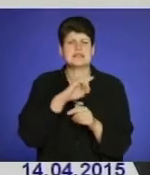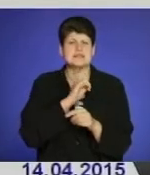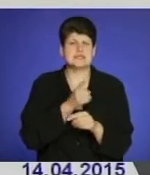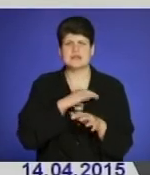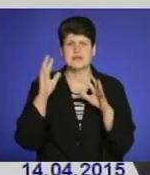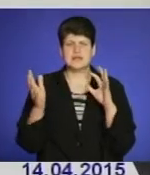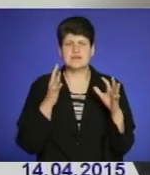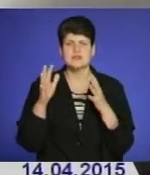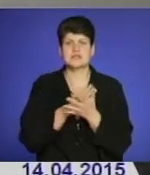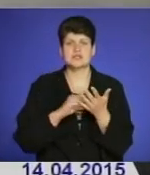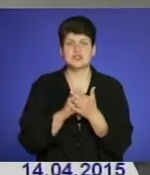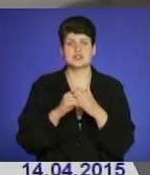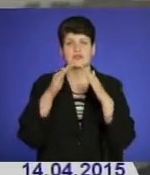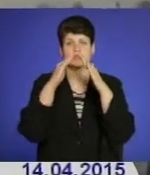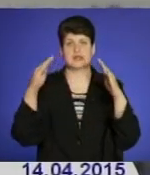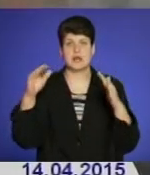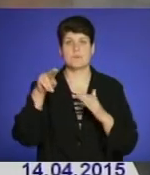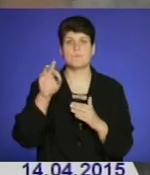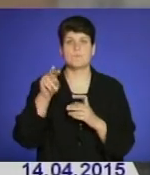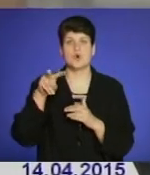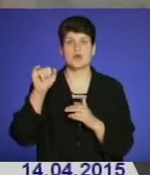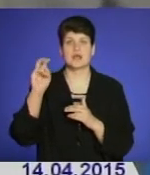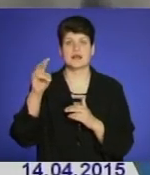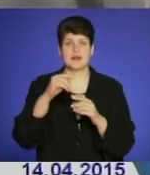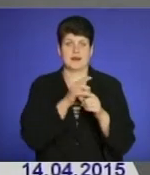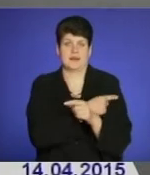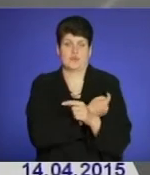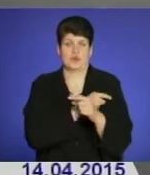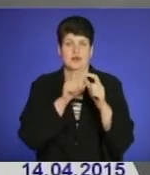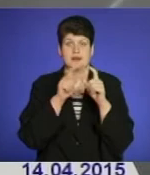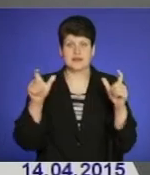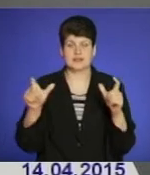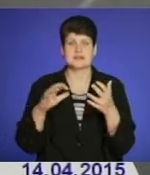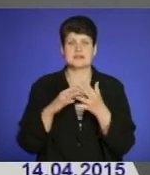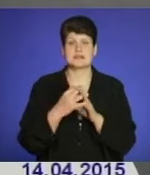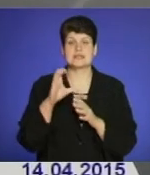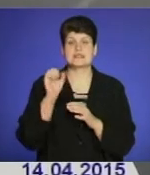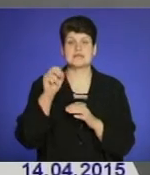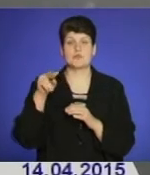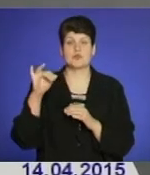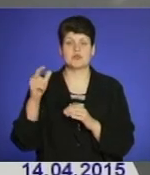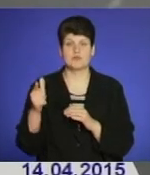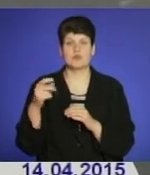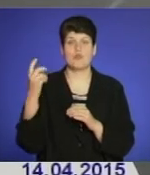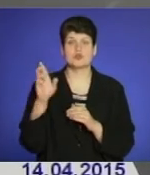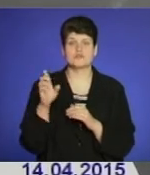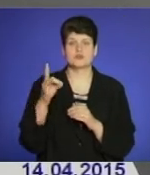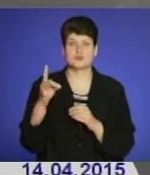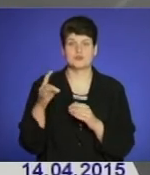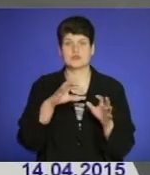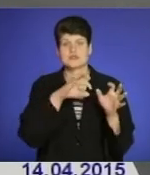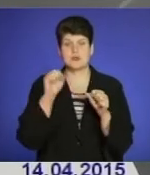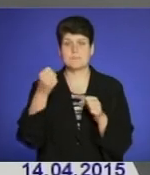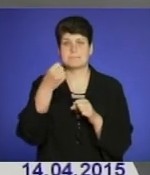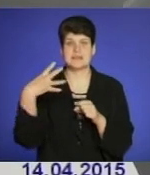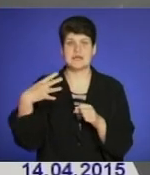пошкодив дах поліклініки площею 70 метрів квадратних. У селі Сапогів Борщівського району зірвав 15 метрів